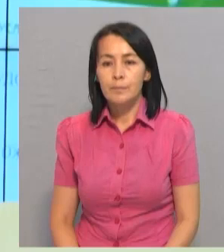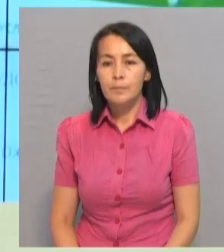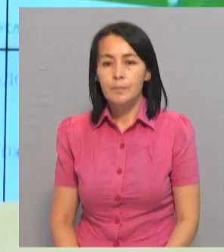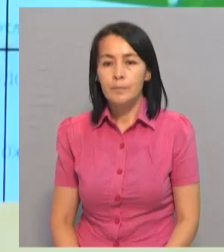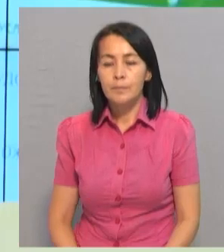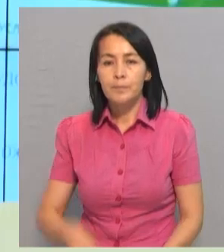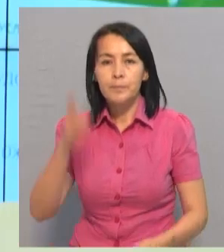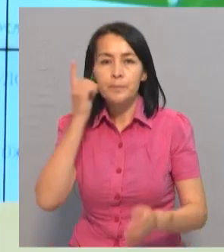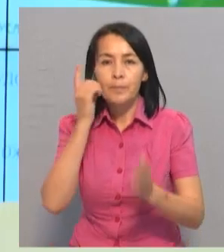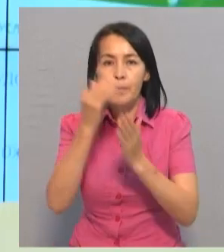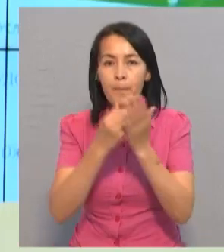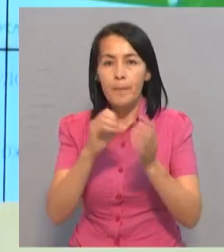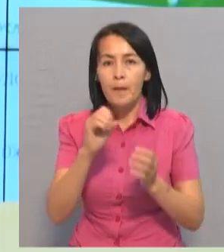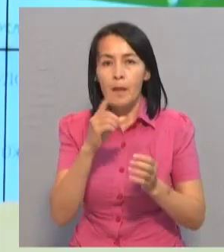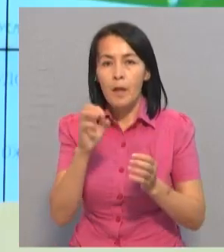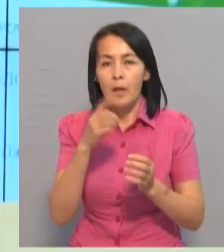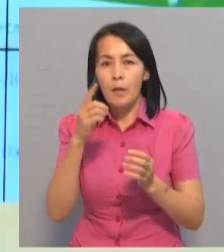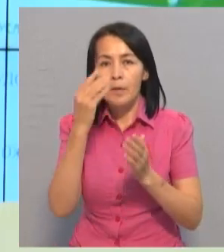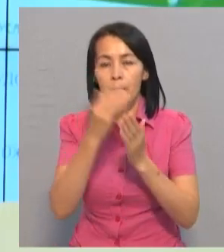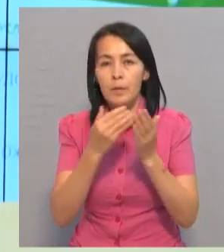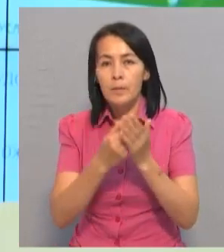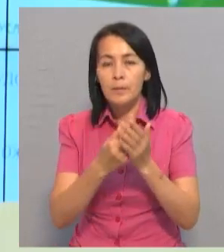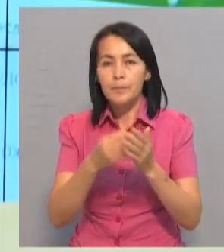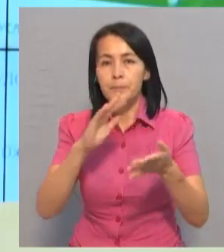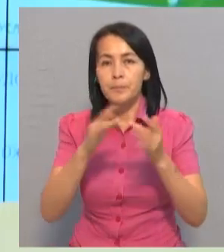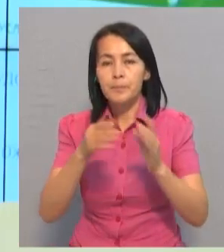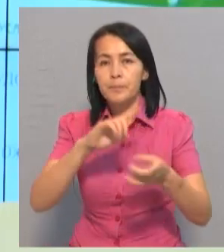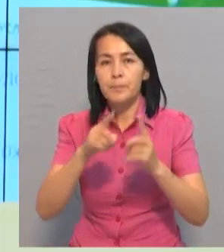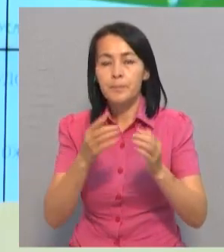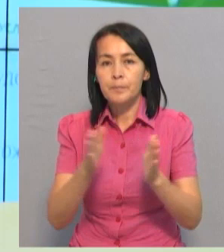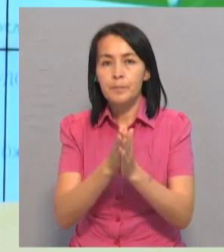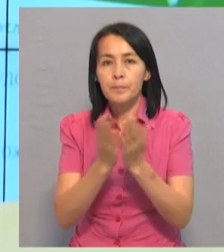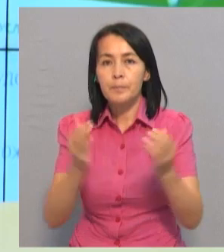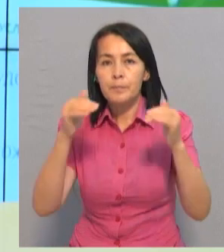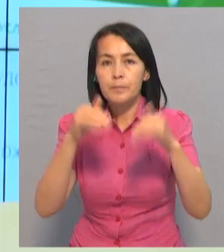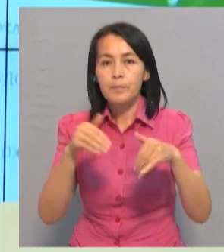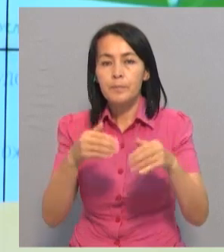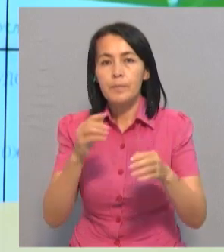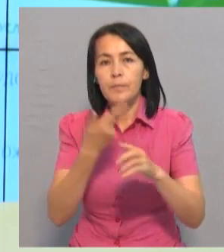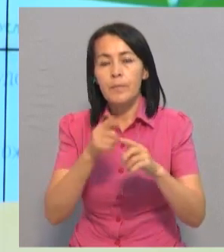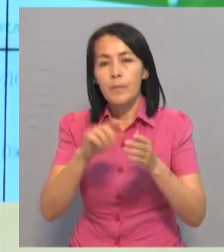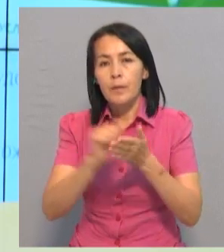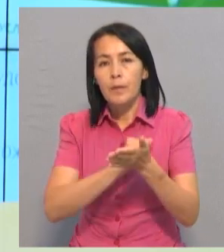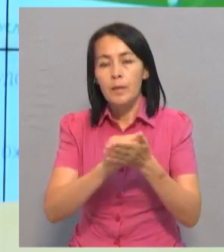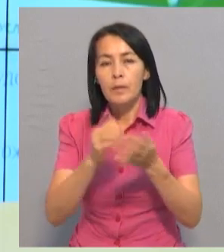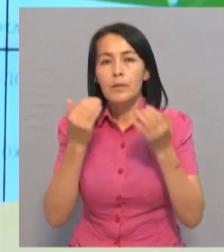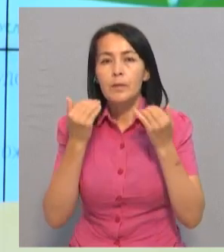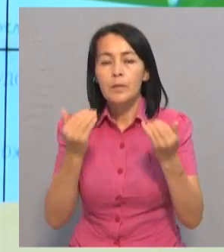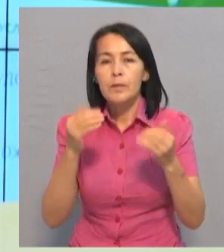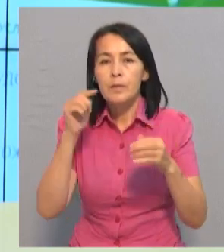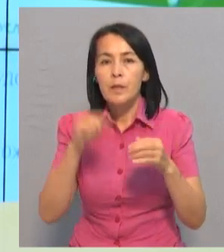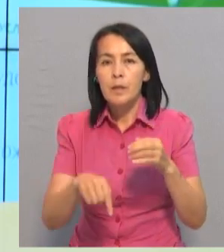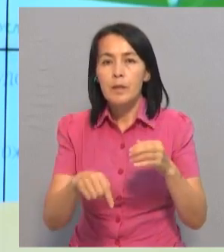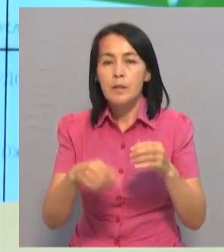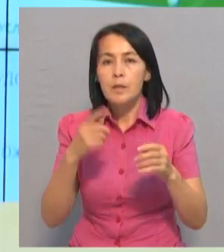Мобильное приложение EGOF Mobile стал доступен цифровой диплом колледжа. Этот документ свидетельствует еще о наличии его